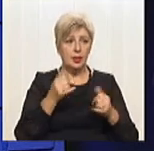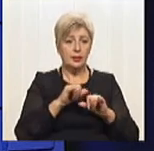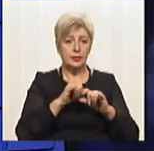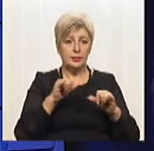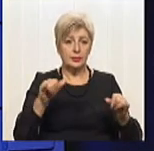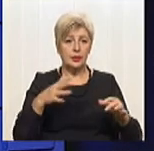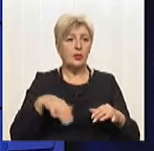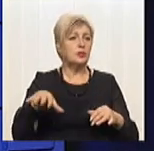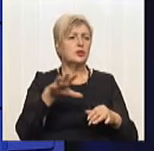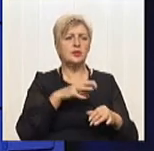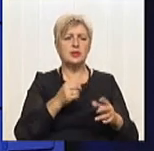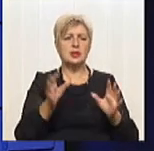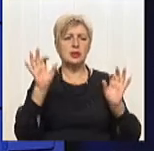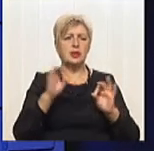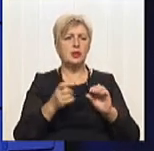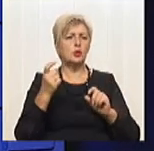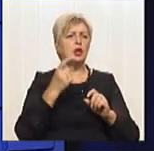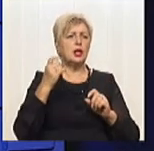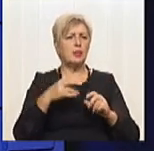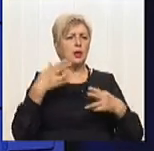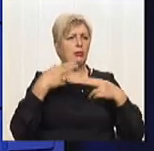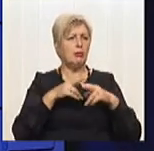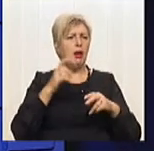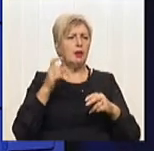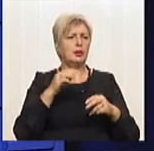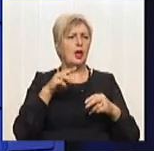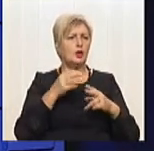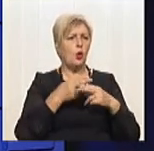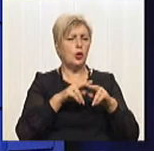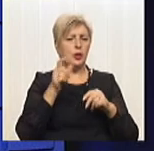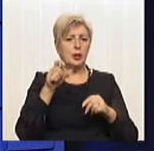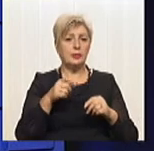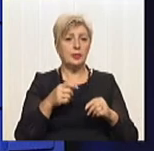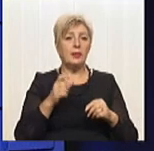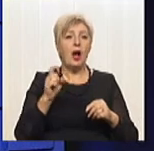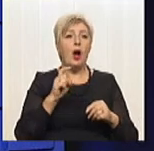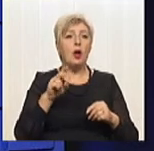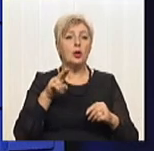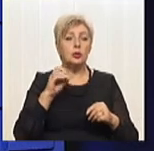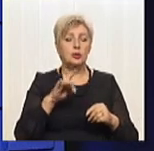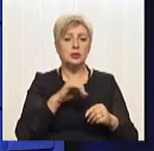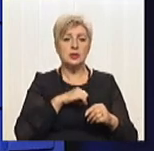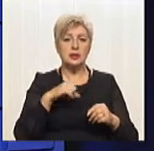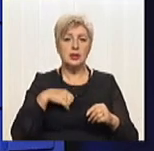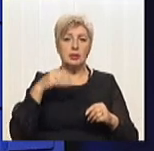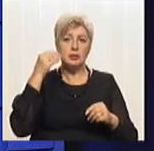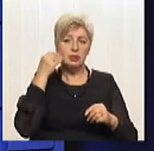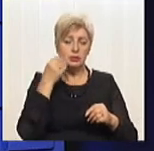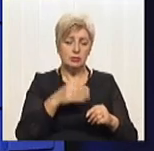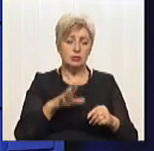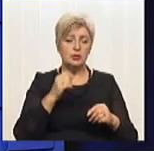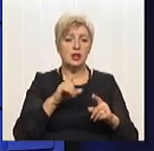одразу всі стали експертами, хіміками, технологами. Хлор вважається найбільш ефективним засобом знезараження.